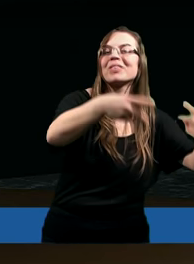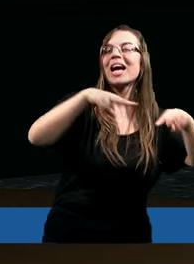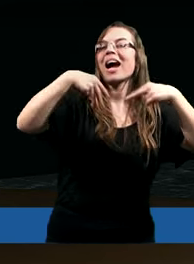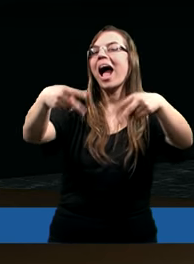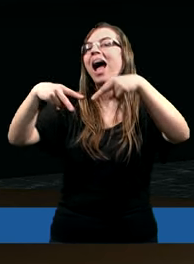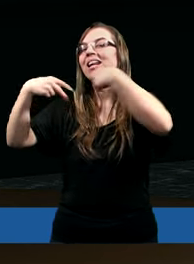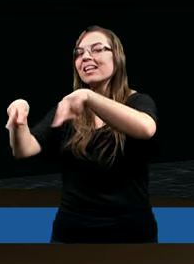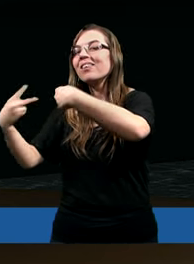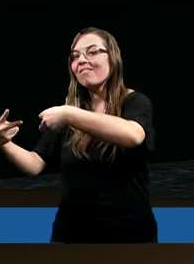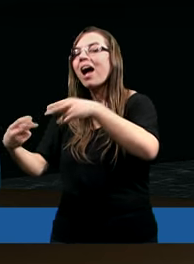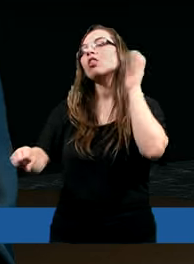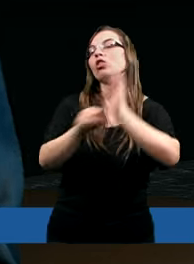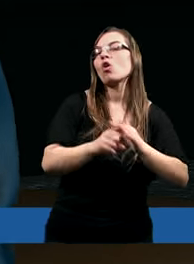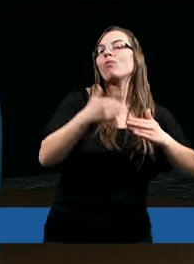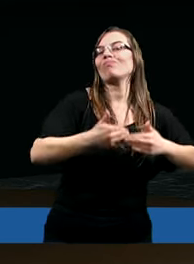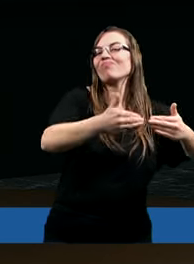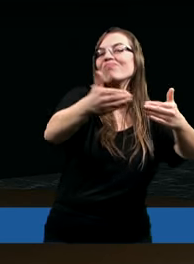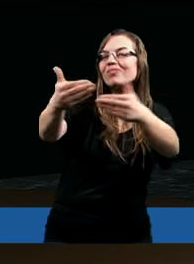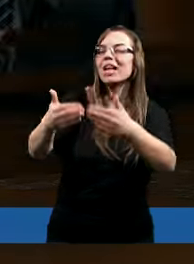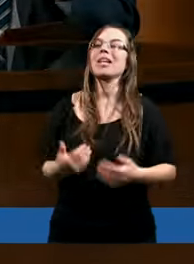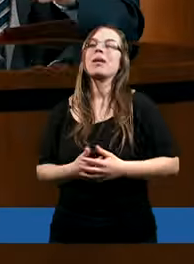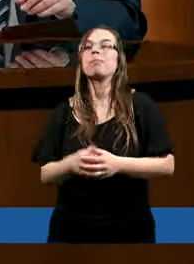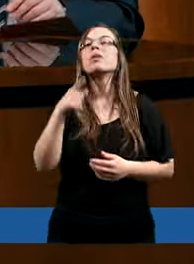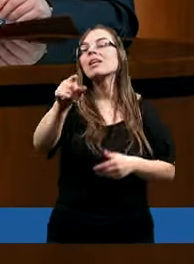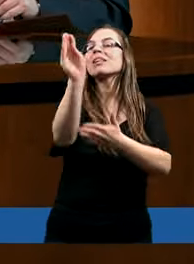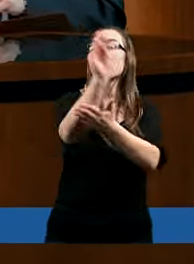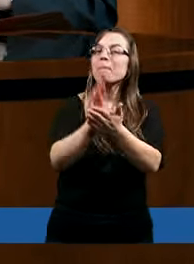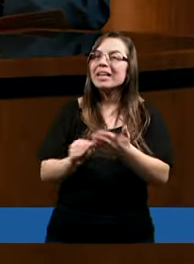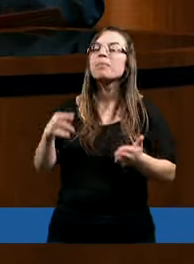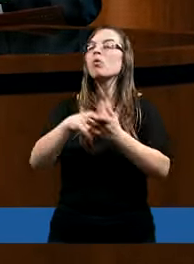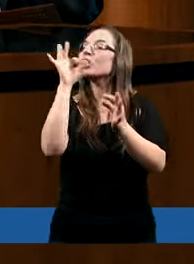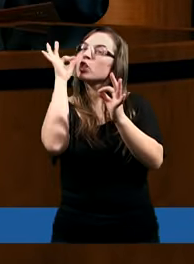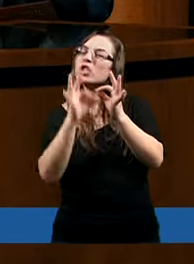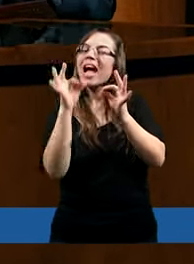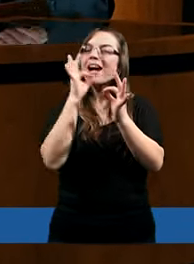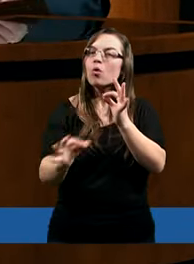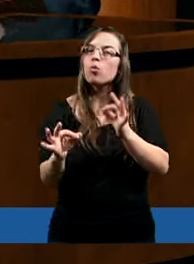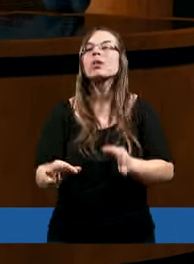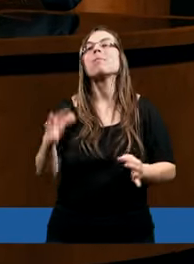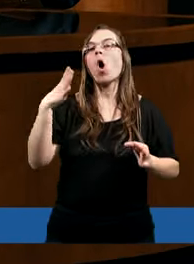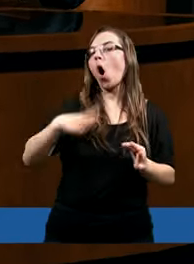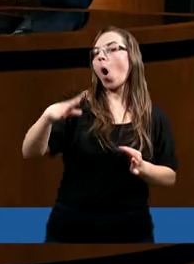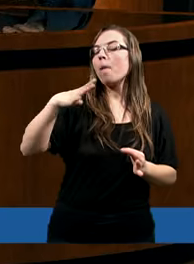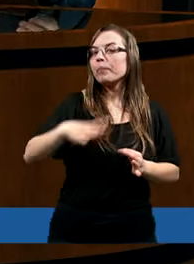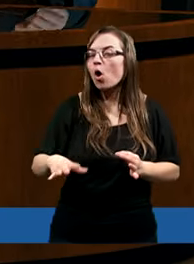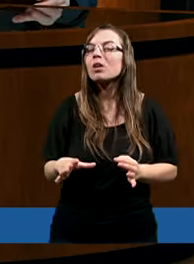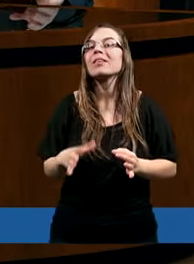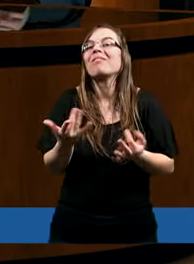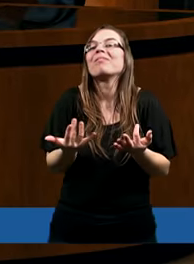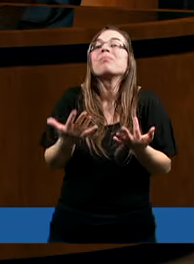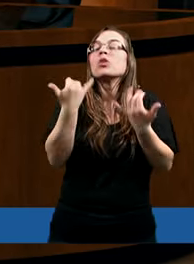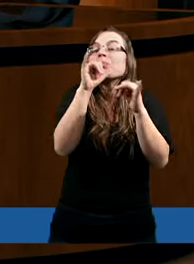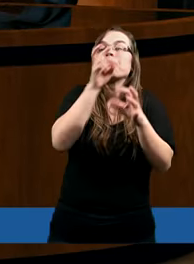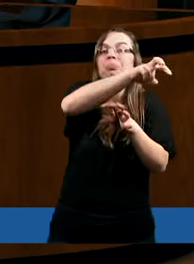następnego. Czyli będzie takim pismem ogólnym, obchodzącym wiele